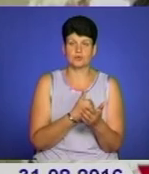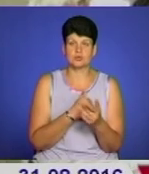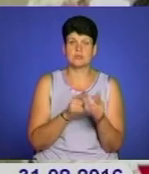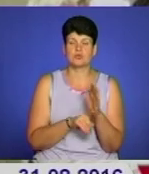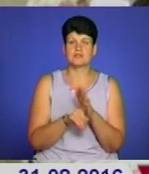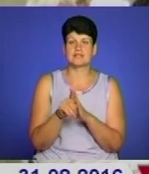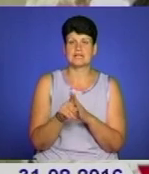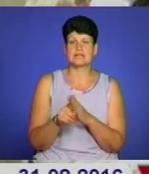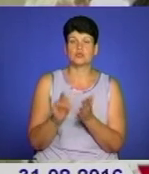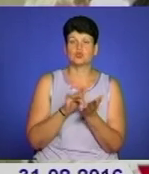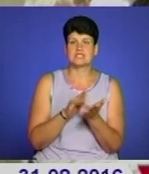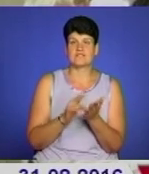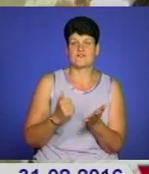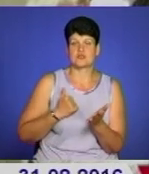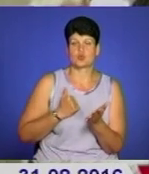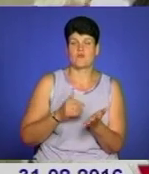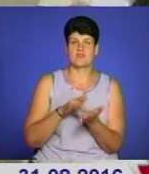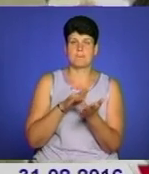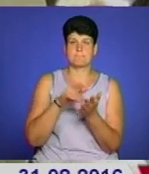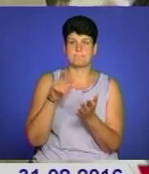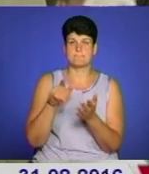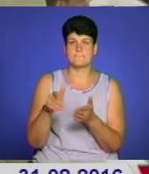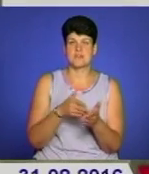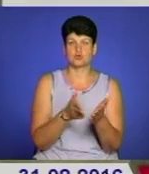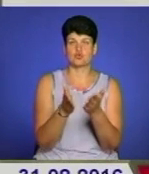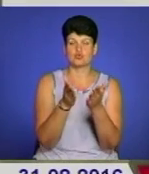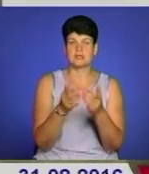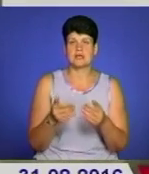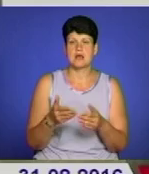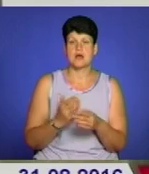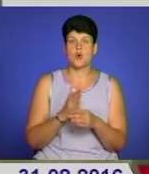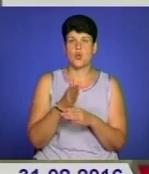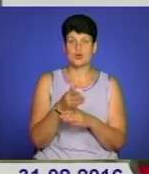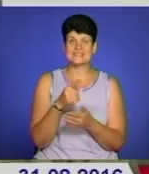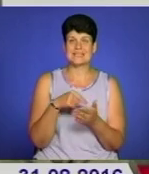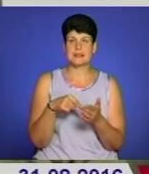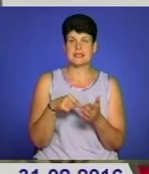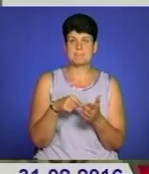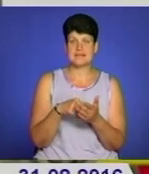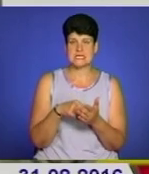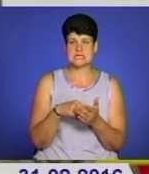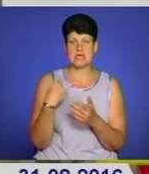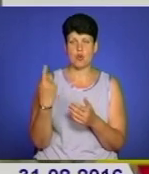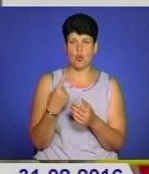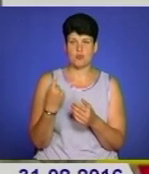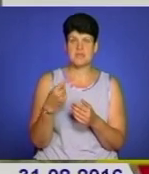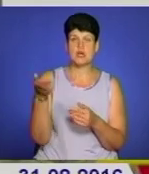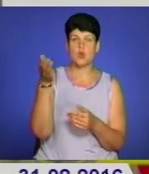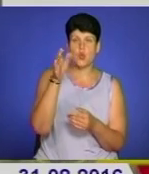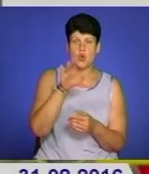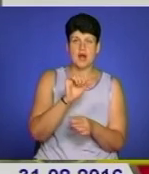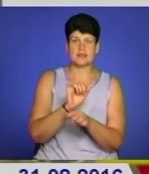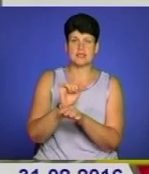туристичний військовий маршрут для гостей міста та області. І курган, і стації